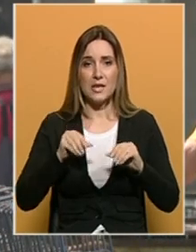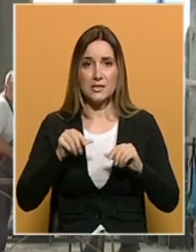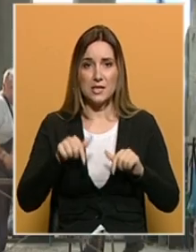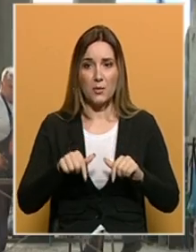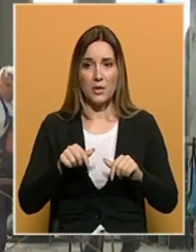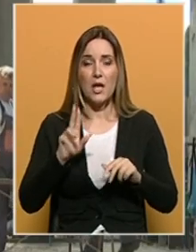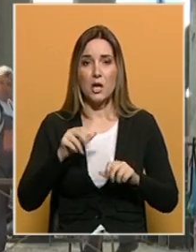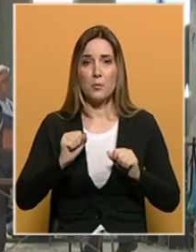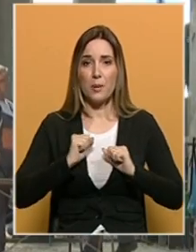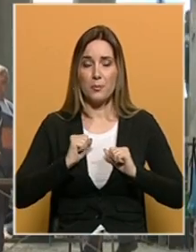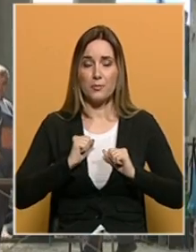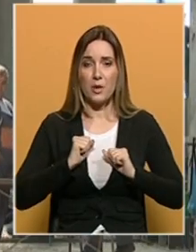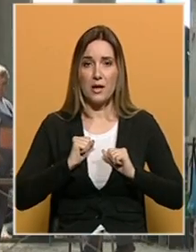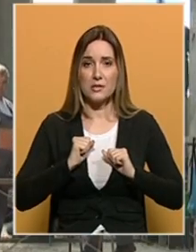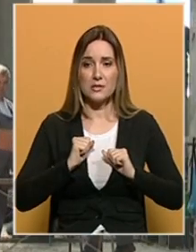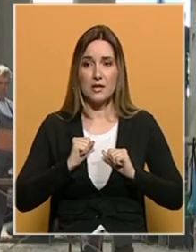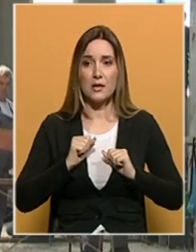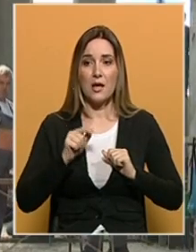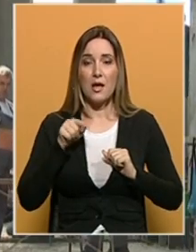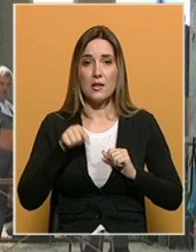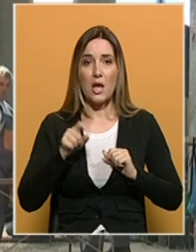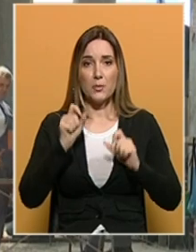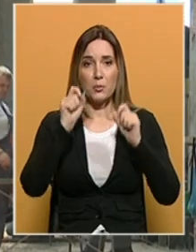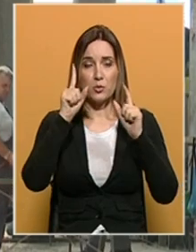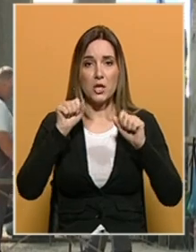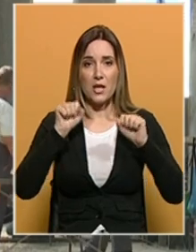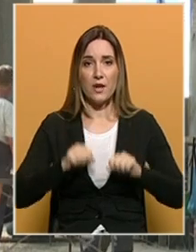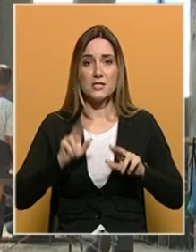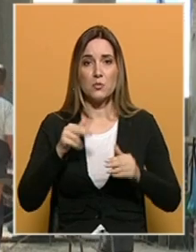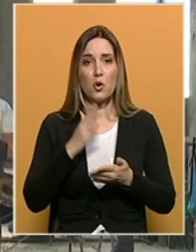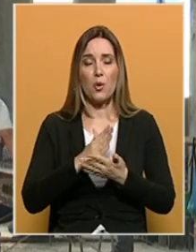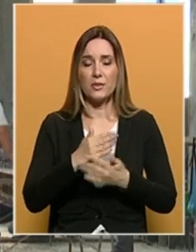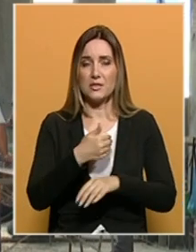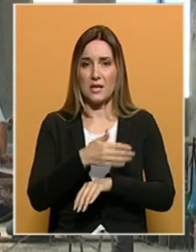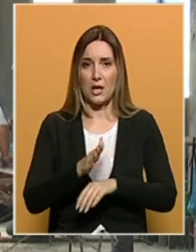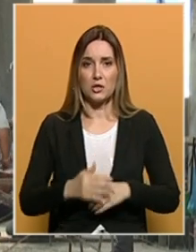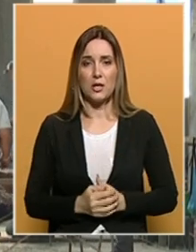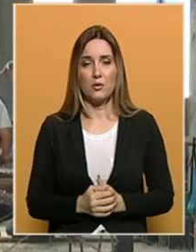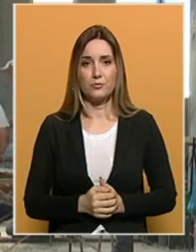Postoji bojazan, kažu naši sugovornici, da bi buđenje vlasti moglo biti zakašnjelo.